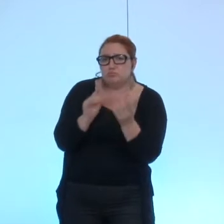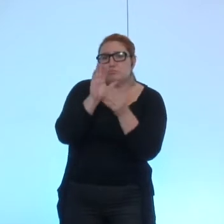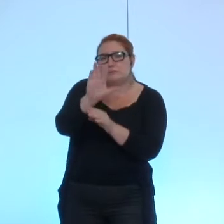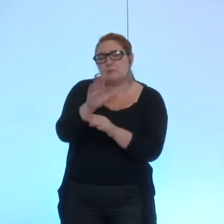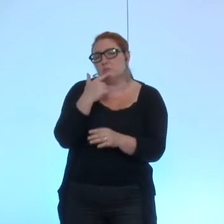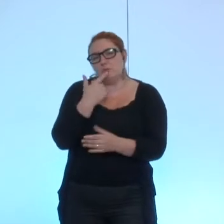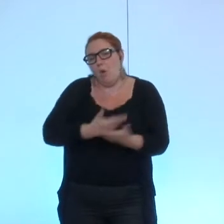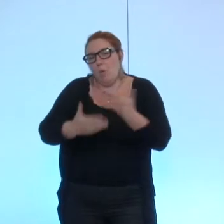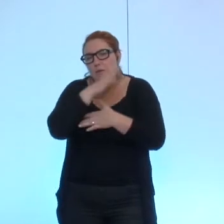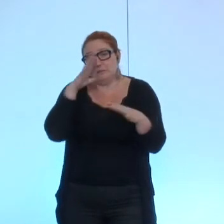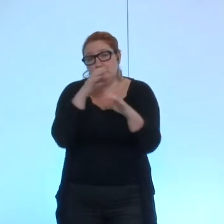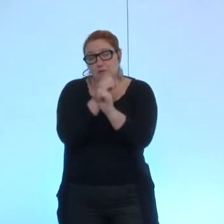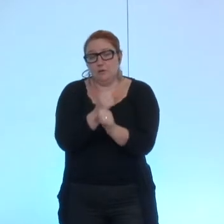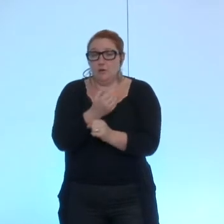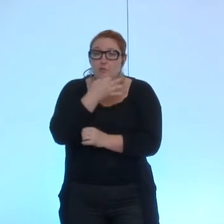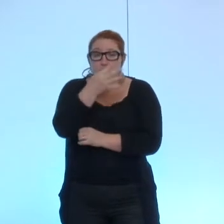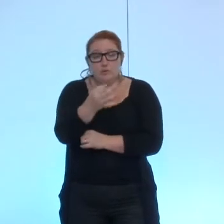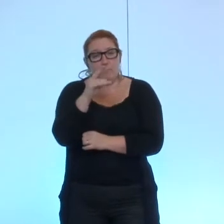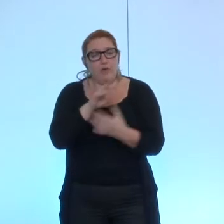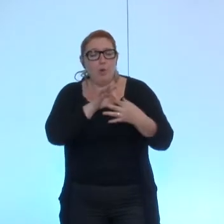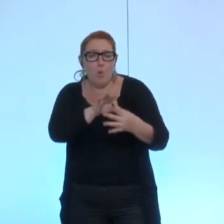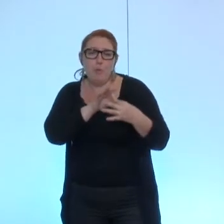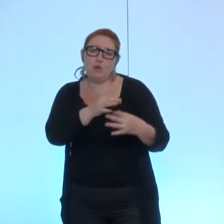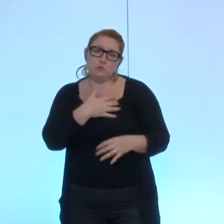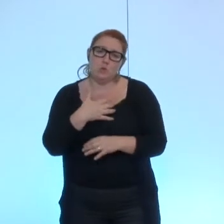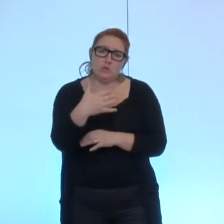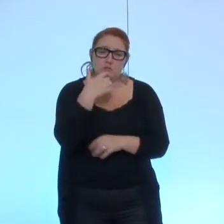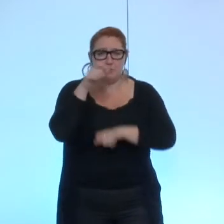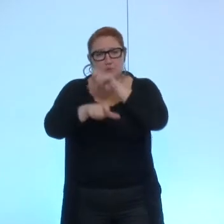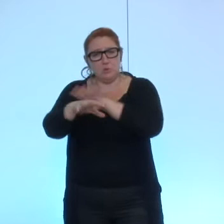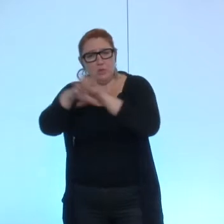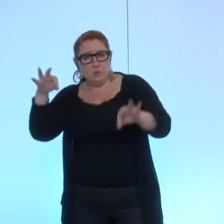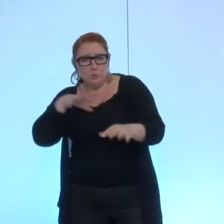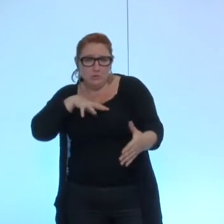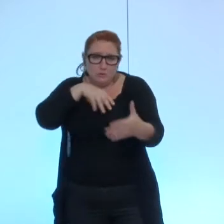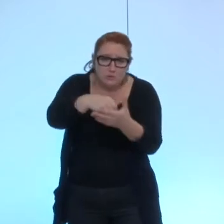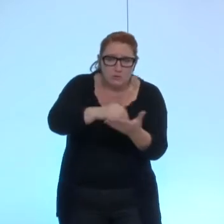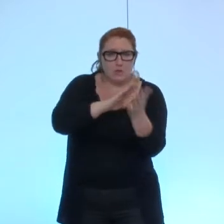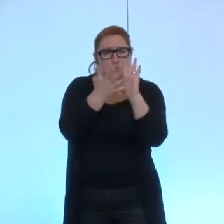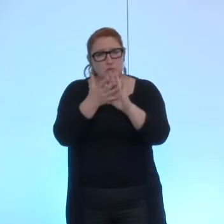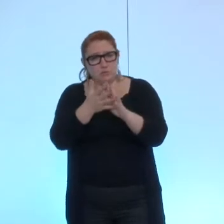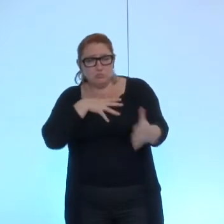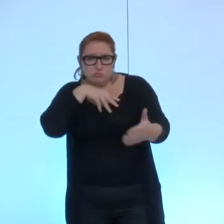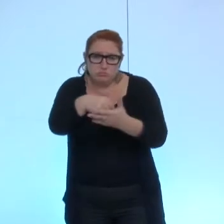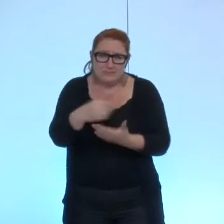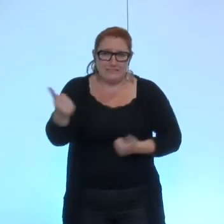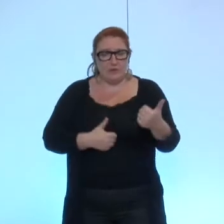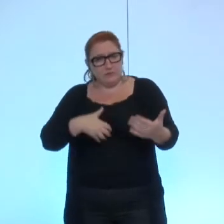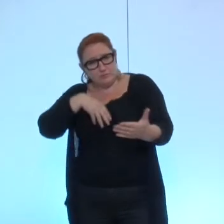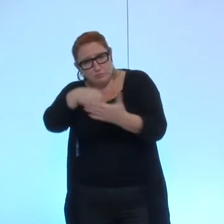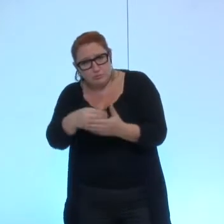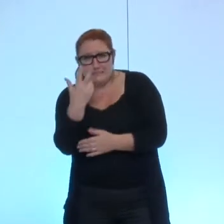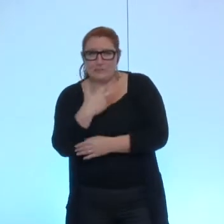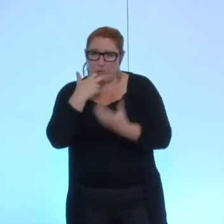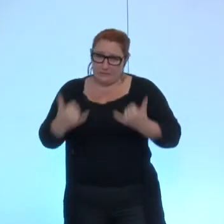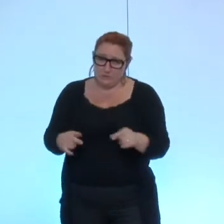phrase de dire que c'est une coopération extrêmement riche où participent des élus des services des associations et des citoyens ici et là